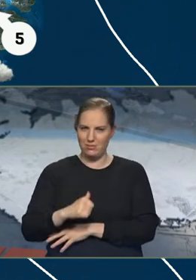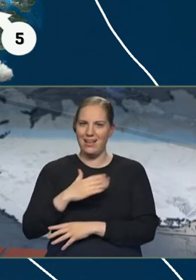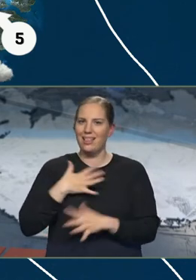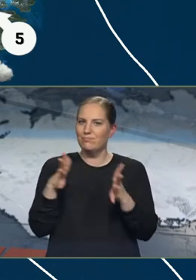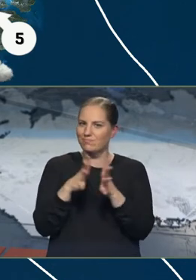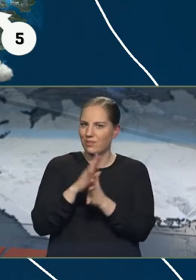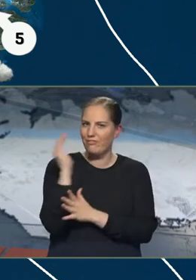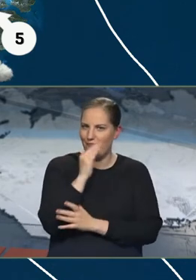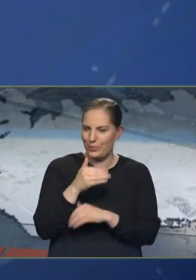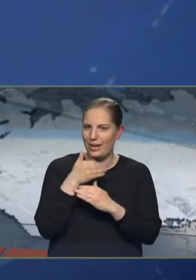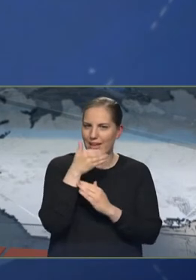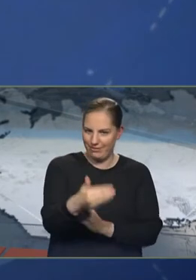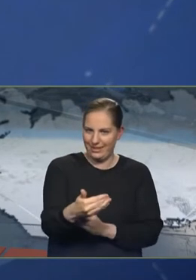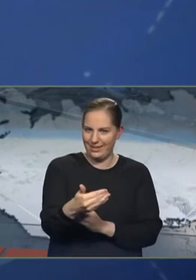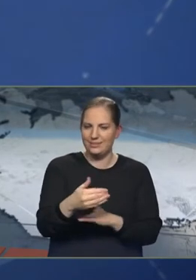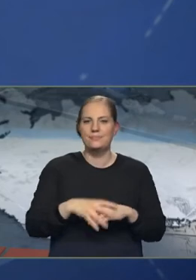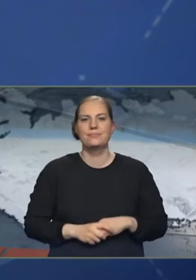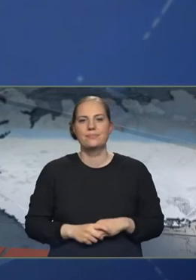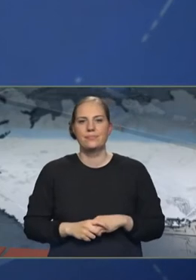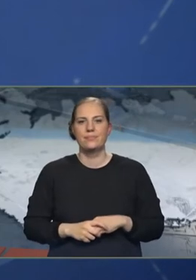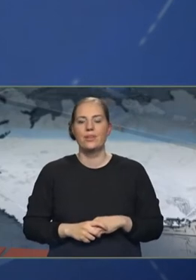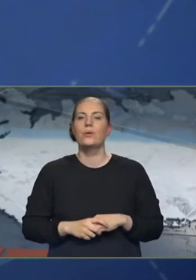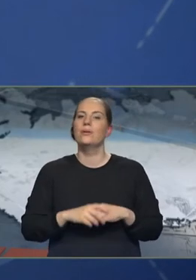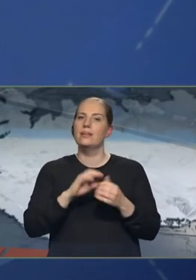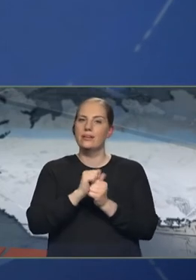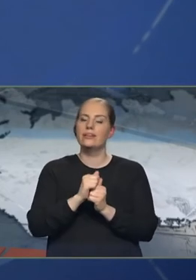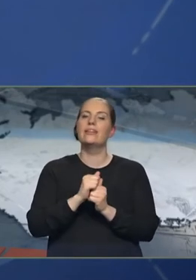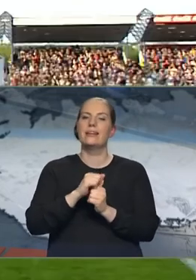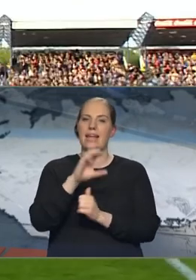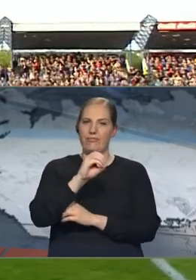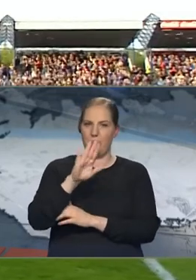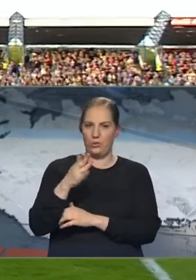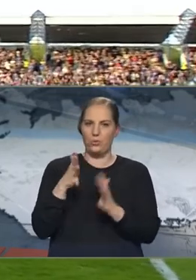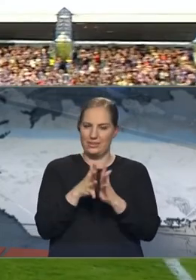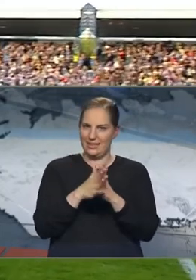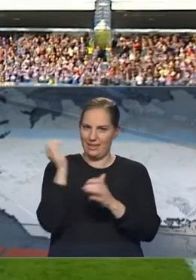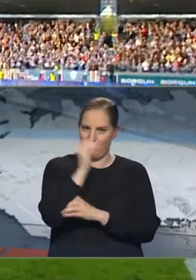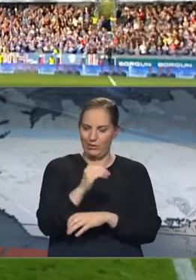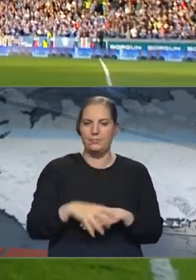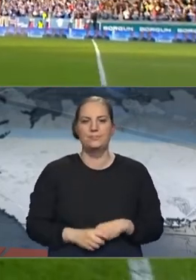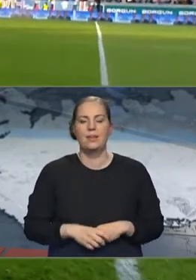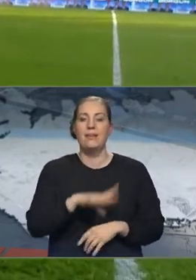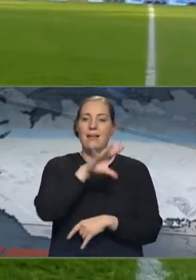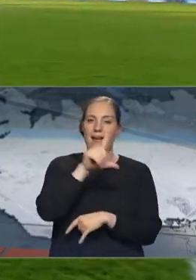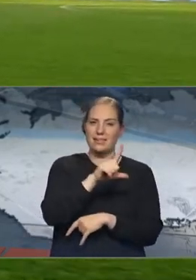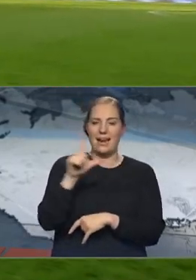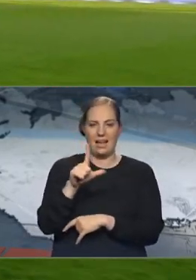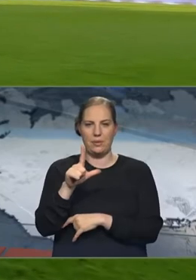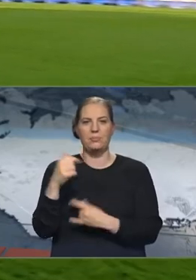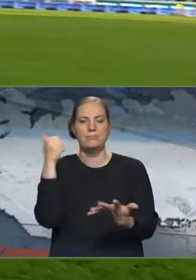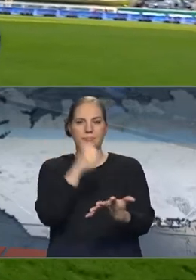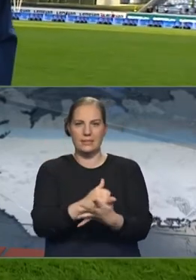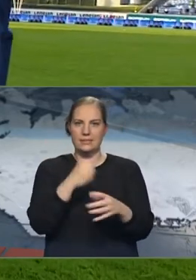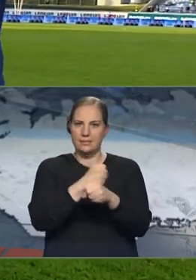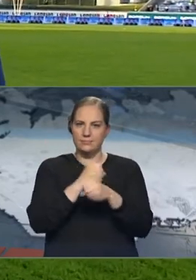veðrið að loknum í þróttum sem eða Björg Benedikt stótti sérum í kvöld. Lars Lagabakk hefur í ráðininn í